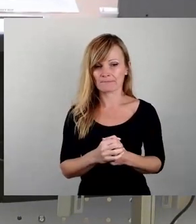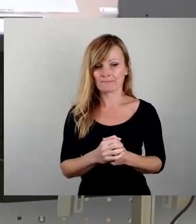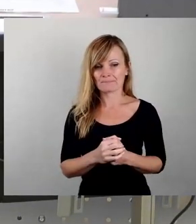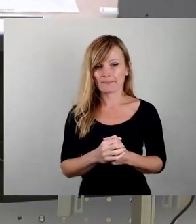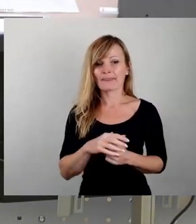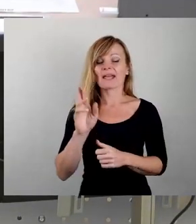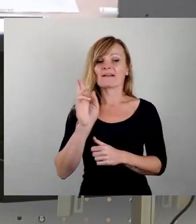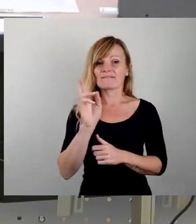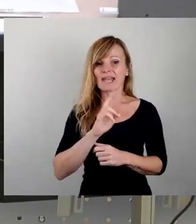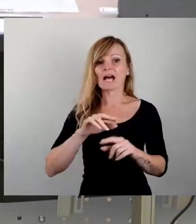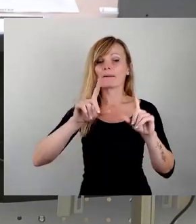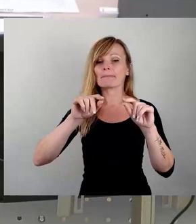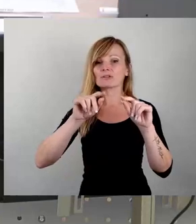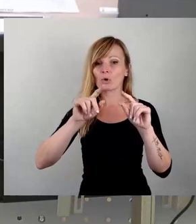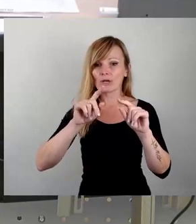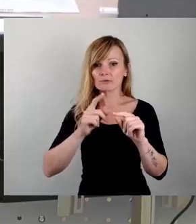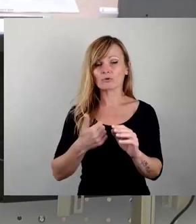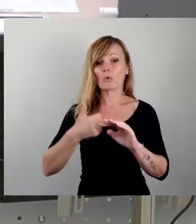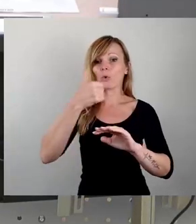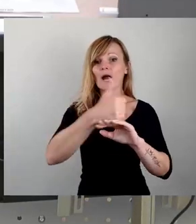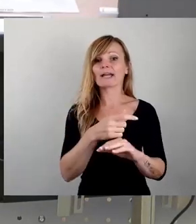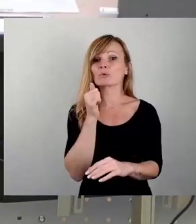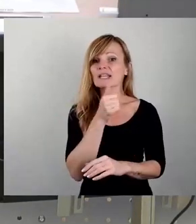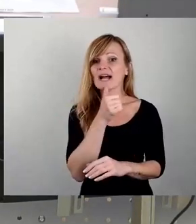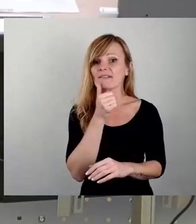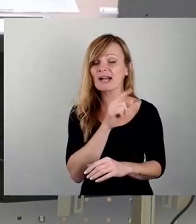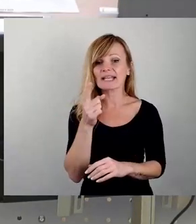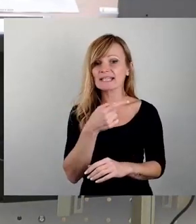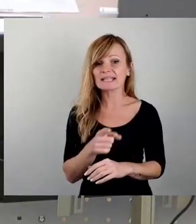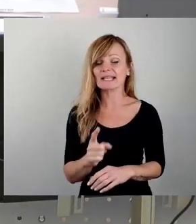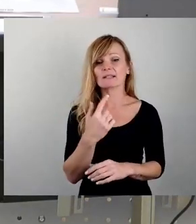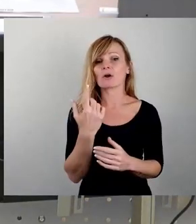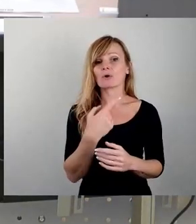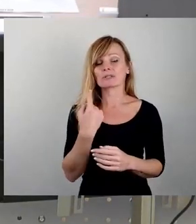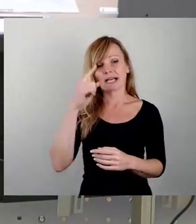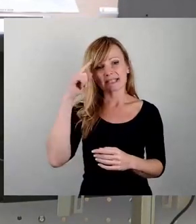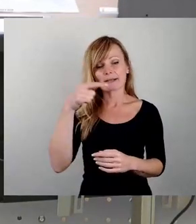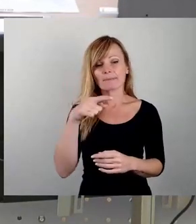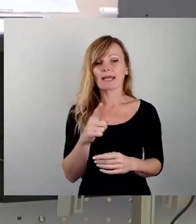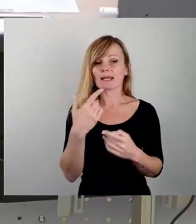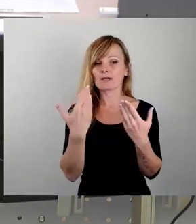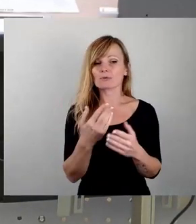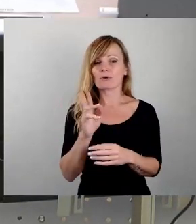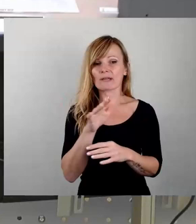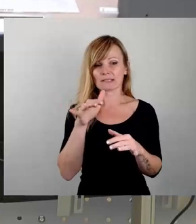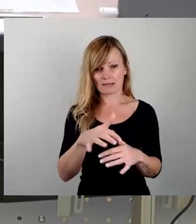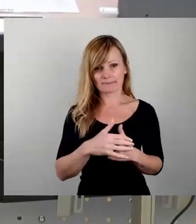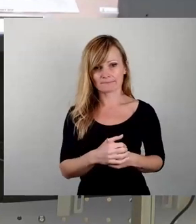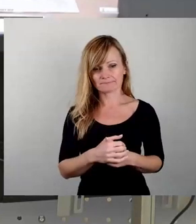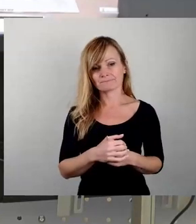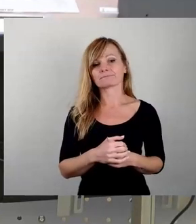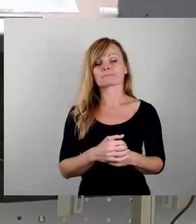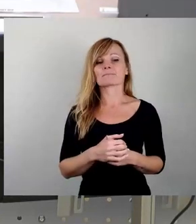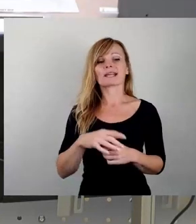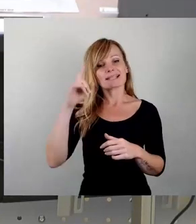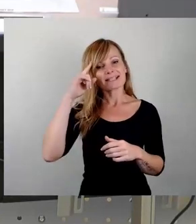Deutungshoheit und langweilig ist das nicht und sich auch nicht zum Einschlafen über unsere Denkmäler, wer hat das also? An dem Zeitgeist